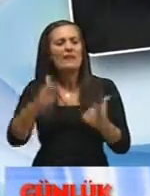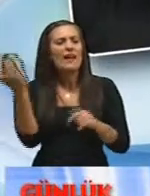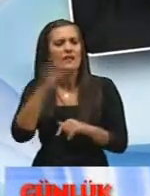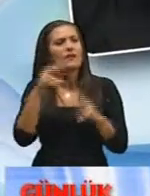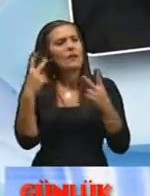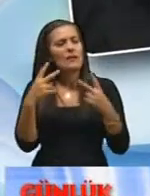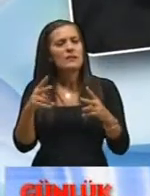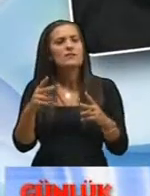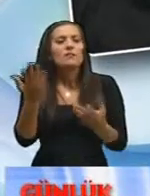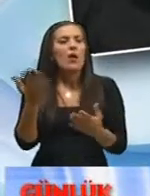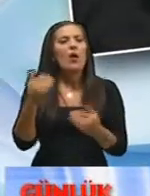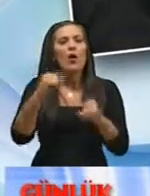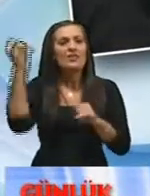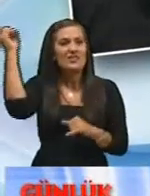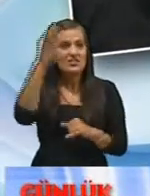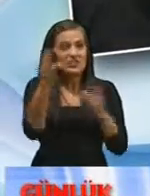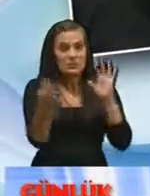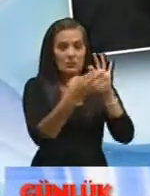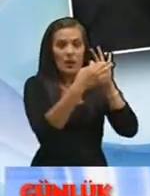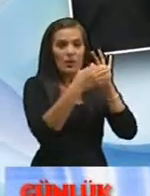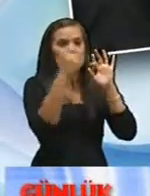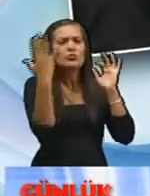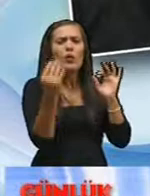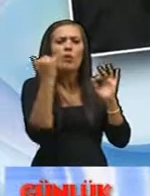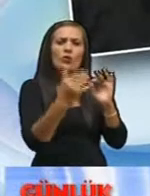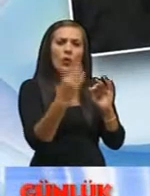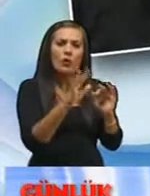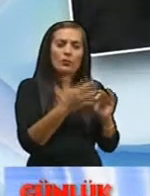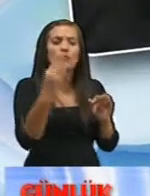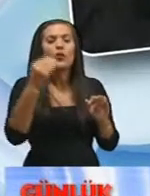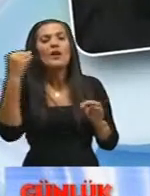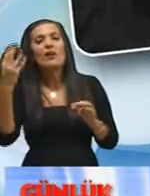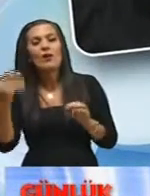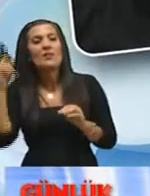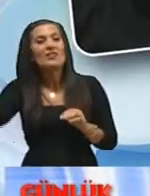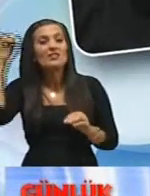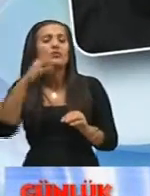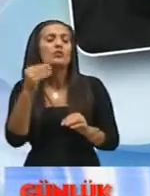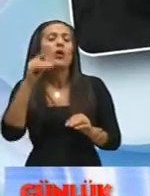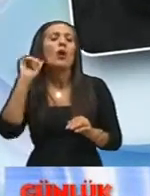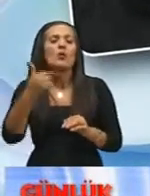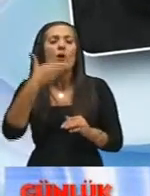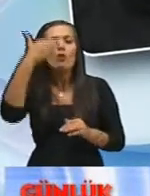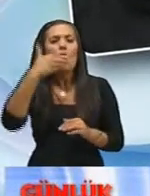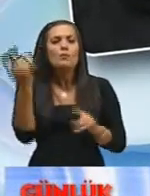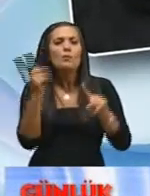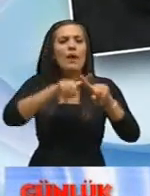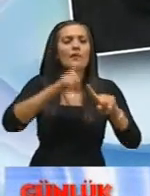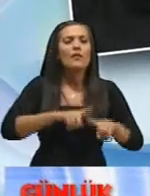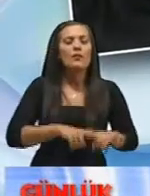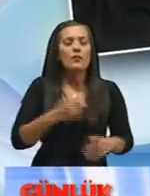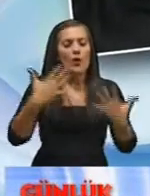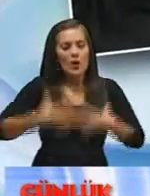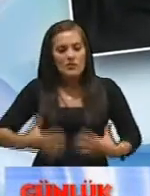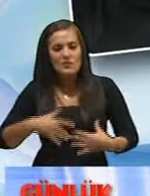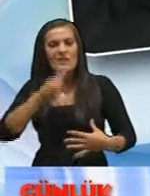getirebilirsiniz ya da çok kötü bir yerlere götürebilirsiniz yani yorumuna katkıda bulunmak en önemli etken budur anlaşıldı yani onun kostümüne,